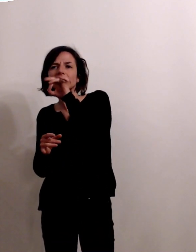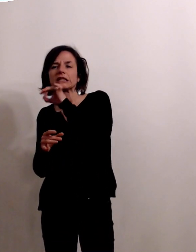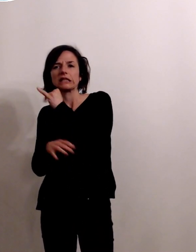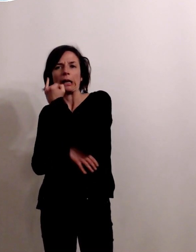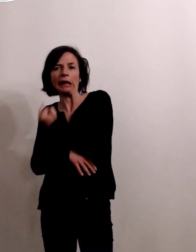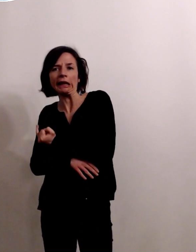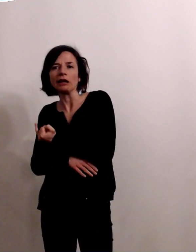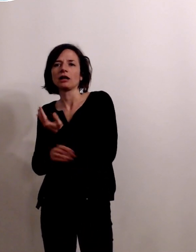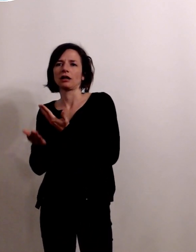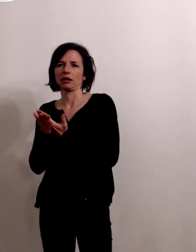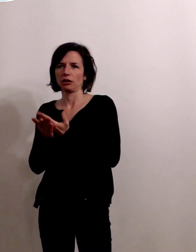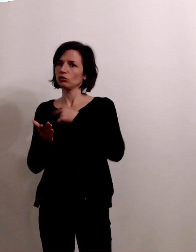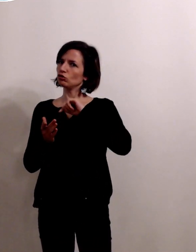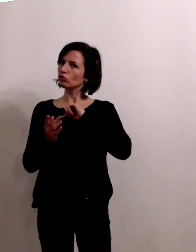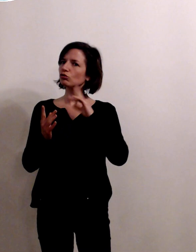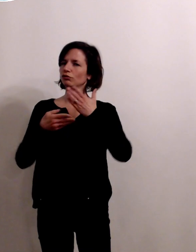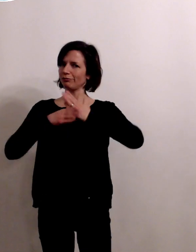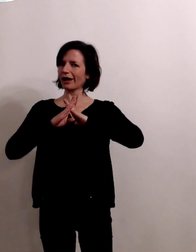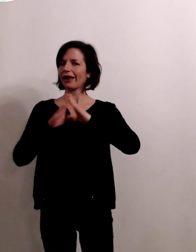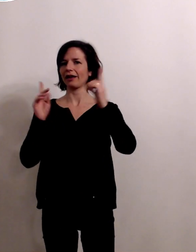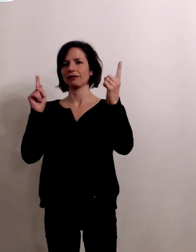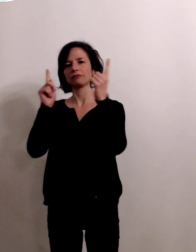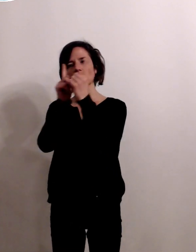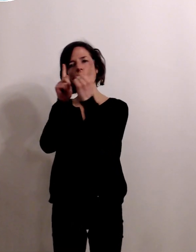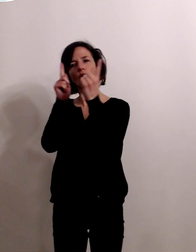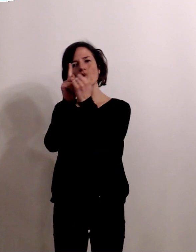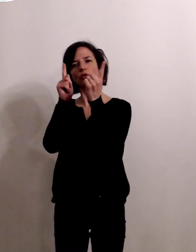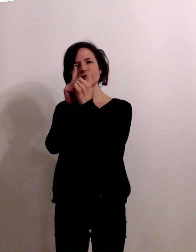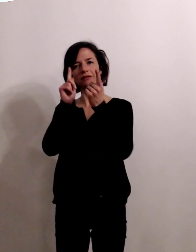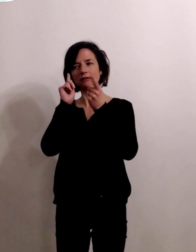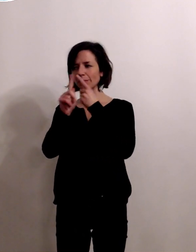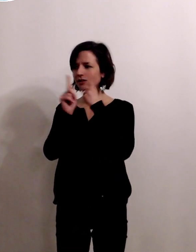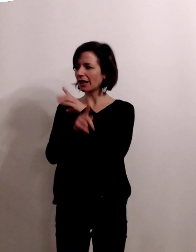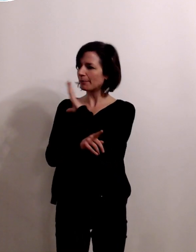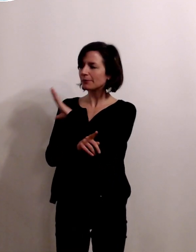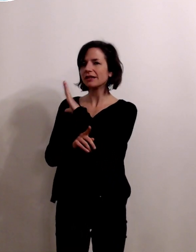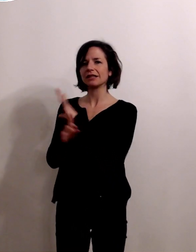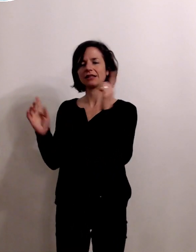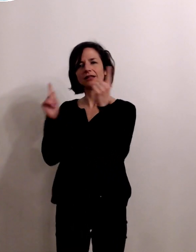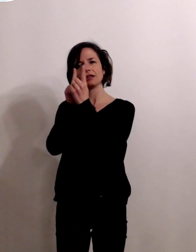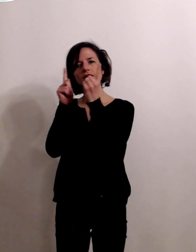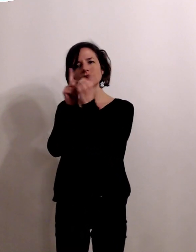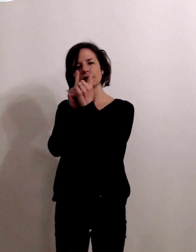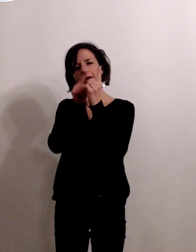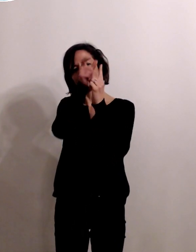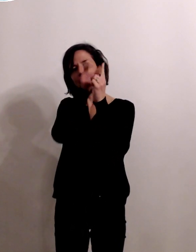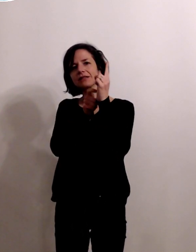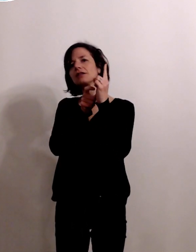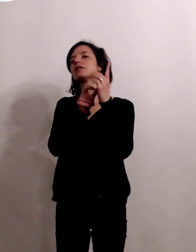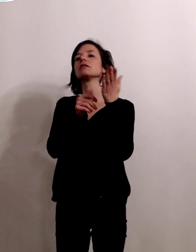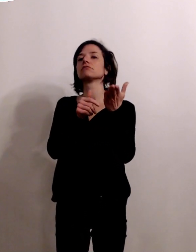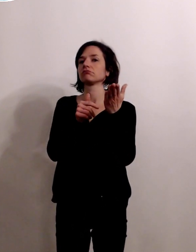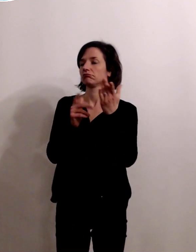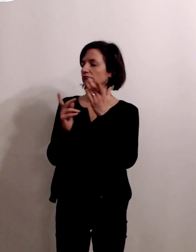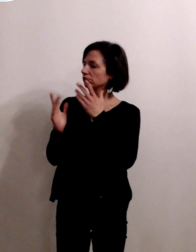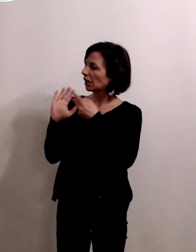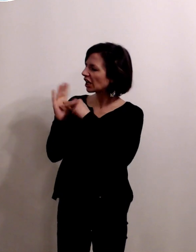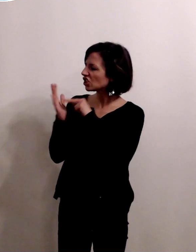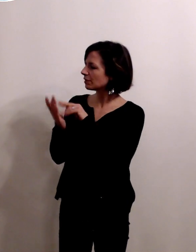spécifiques où les patientes on discute avec une diététicienne d'un régime adapté